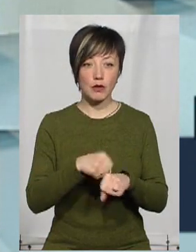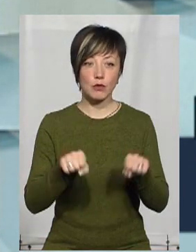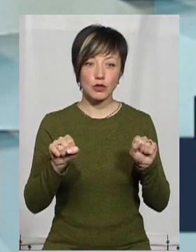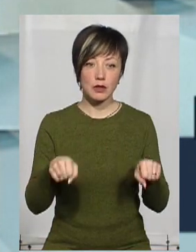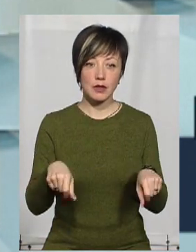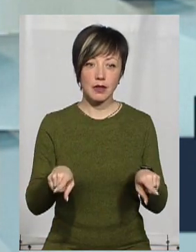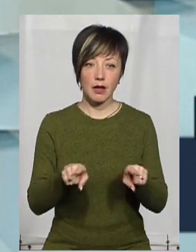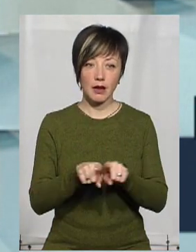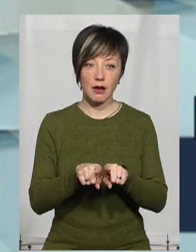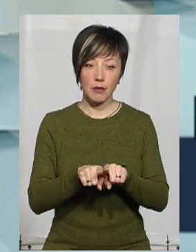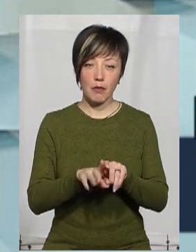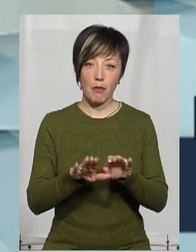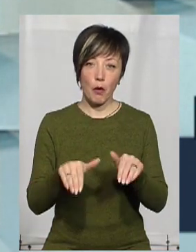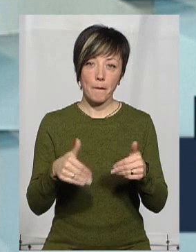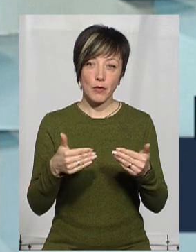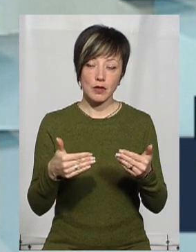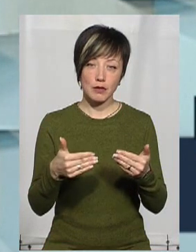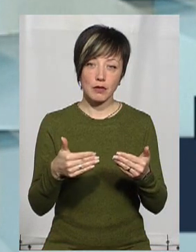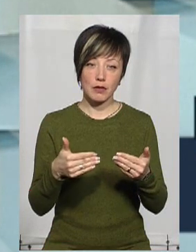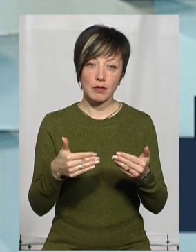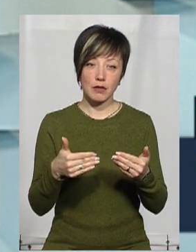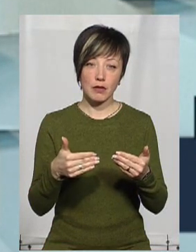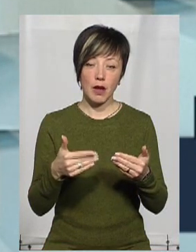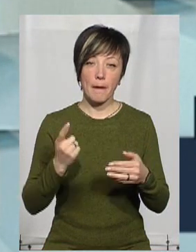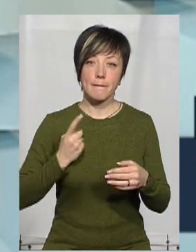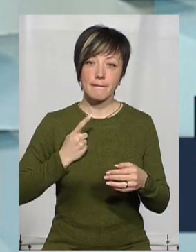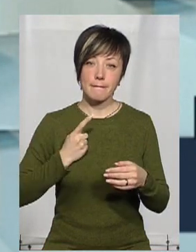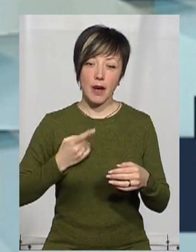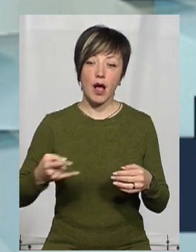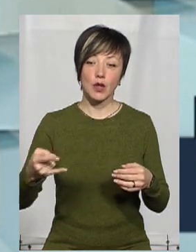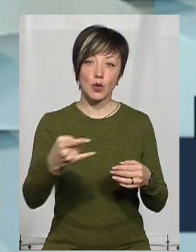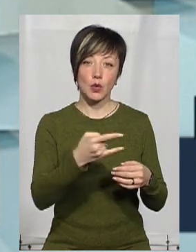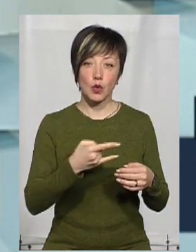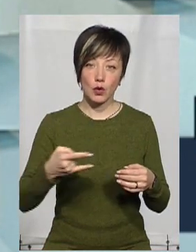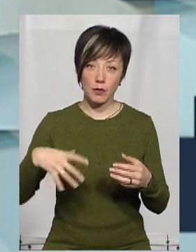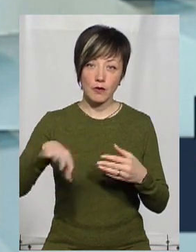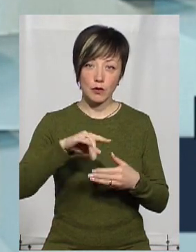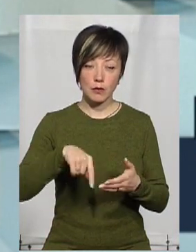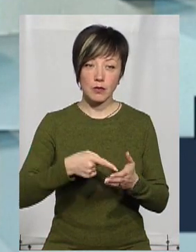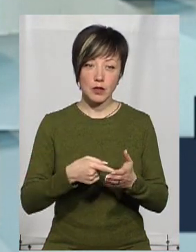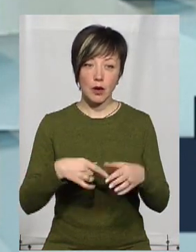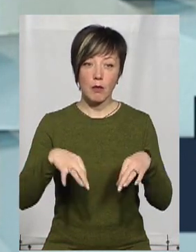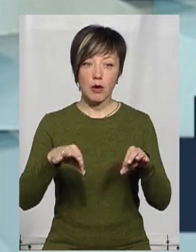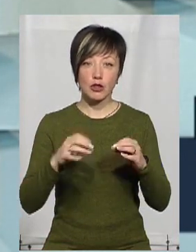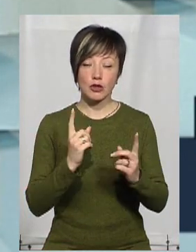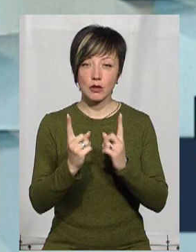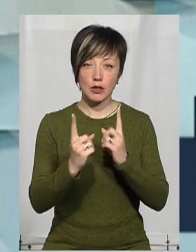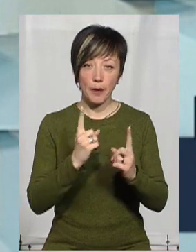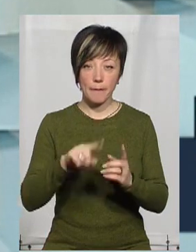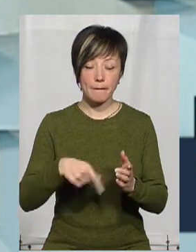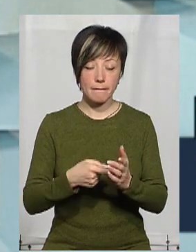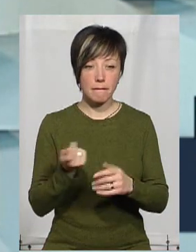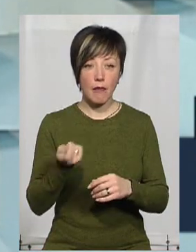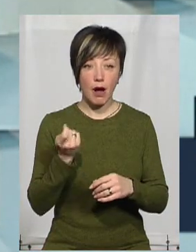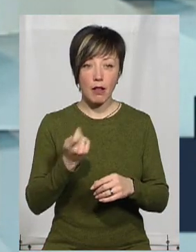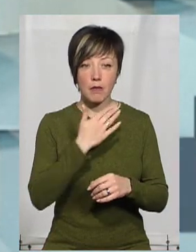можливо, це така буде пропозиція, це було би гарно. Вони патрулюють по всьому місту. От я їздила, дійсно, машин мало стало у машин по